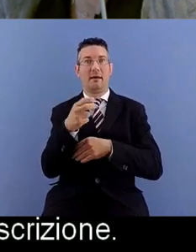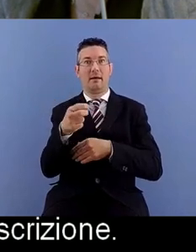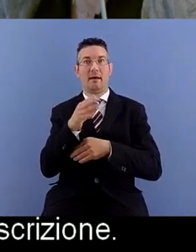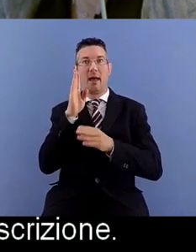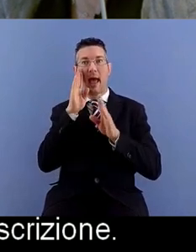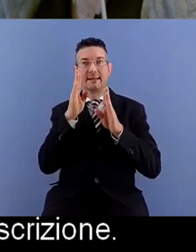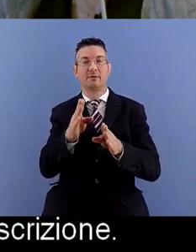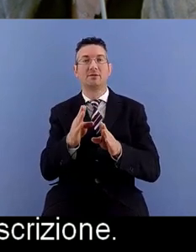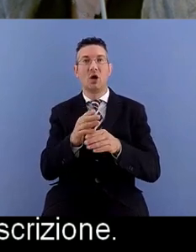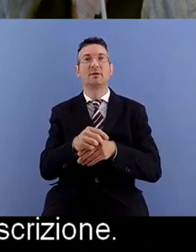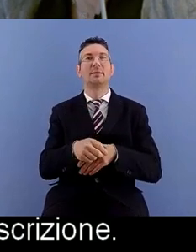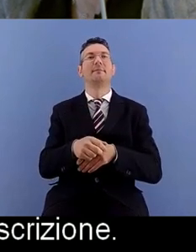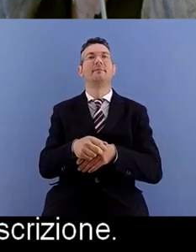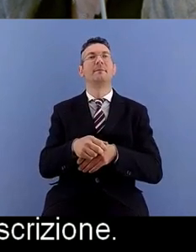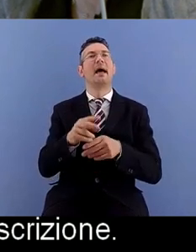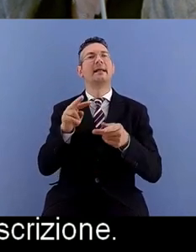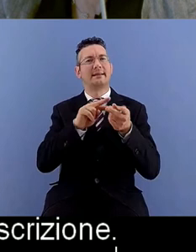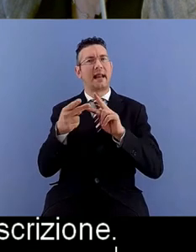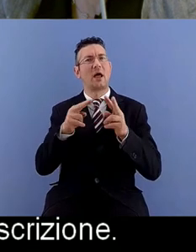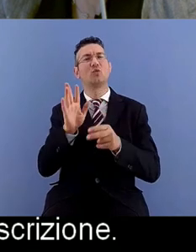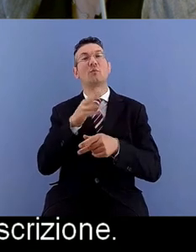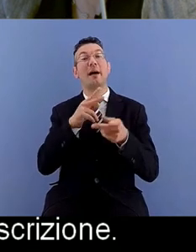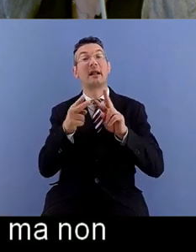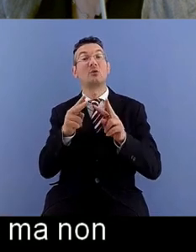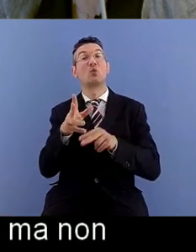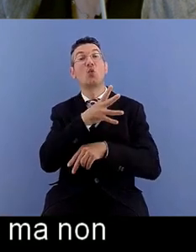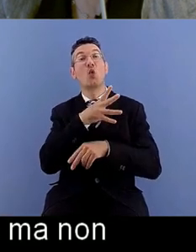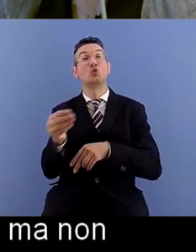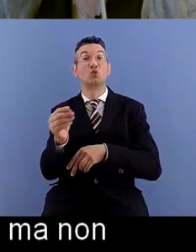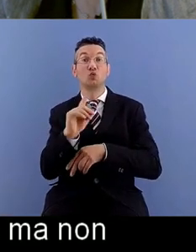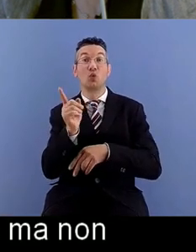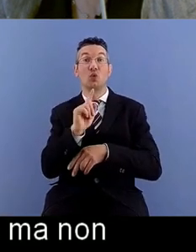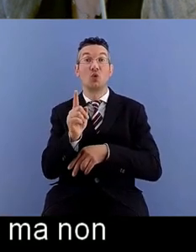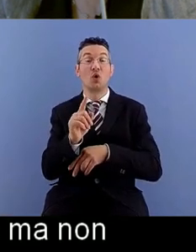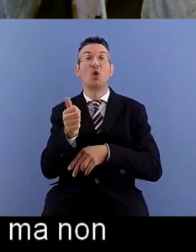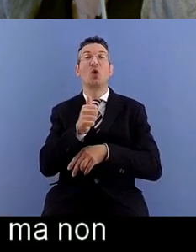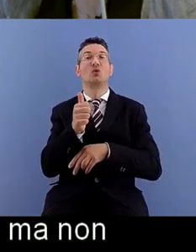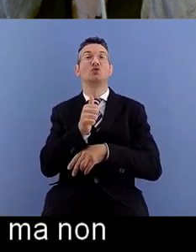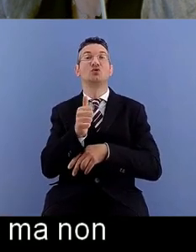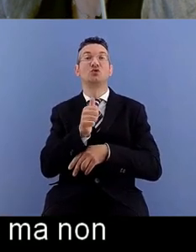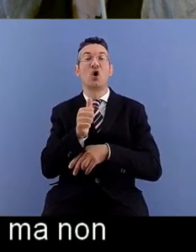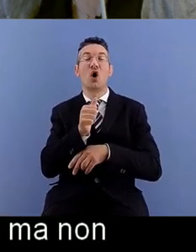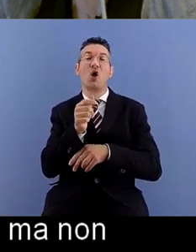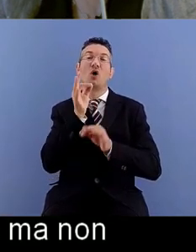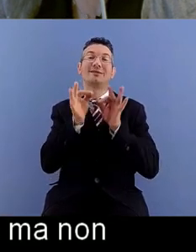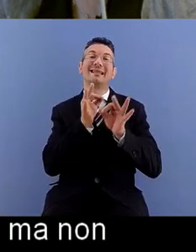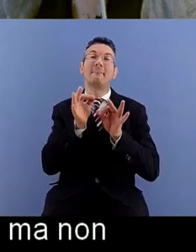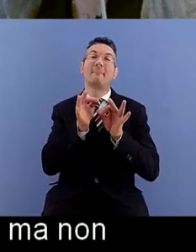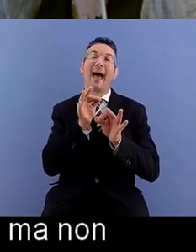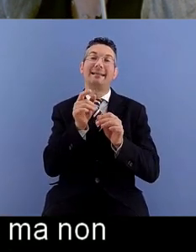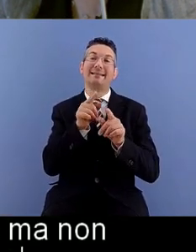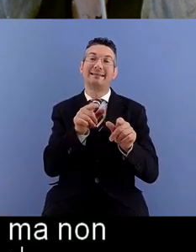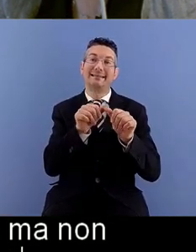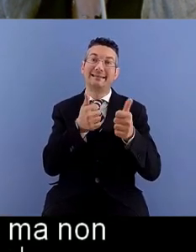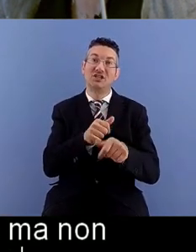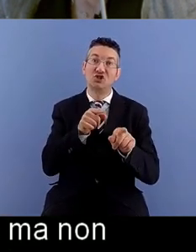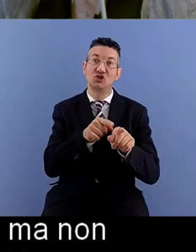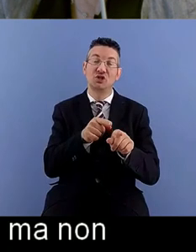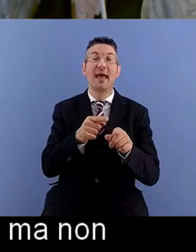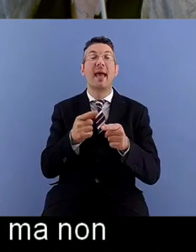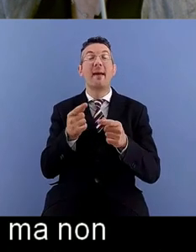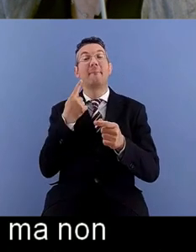traducono ma non traducono tutto perché in generale traducono gli aspetti semantici tralasciando gli aspetti più espressivi